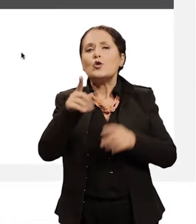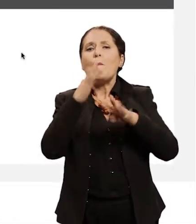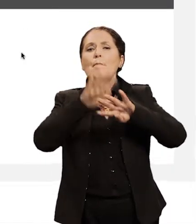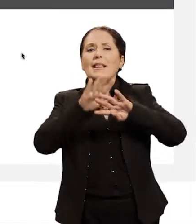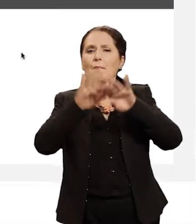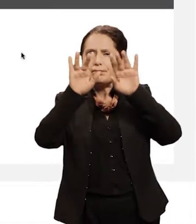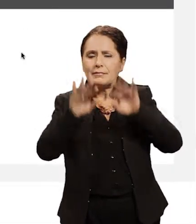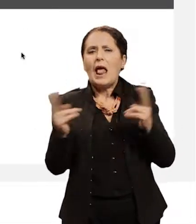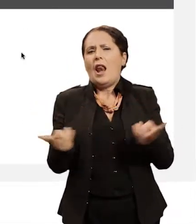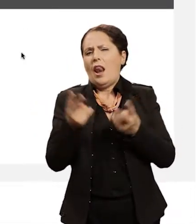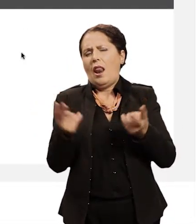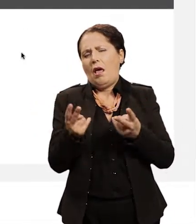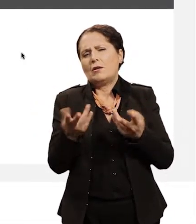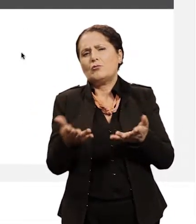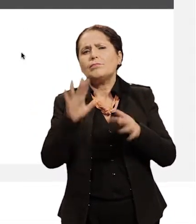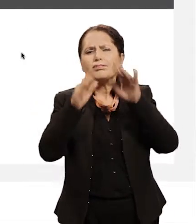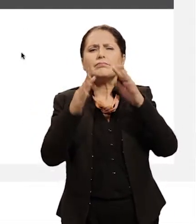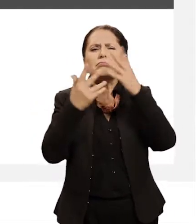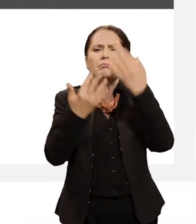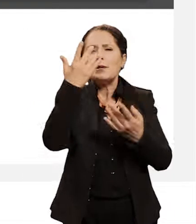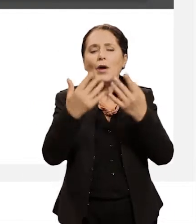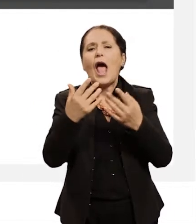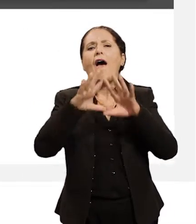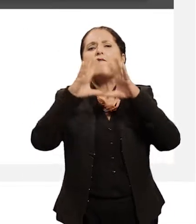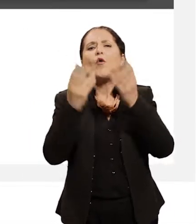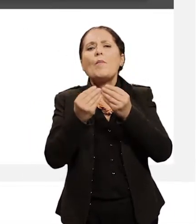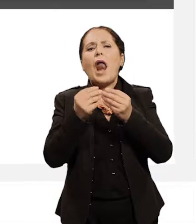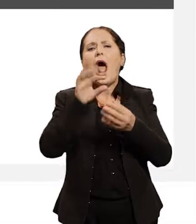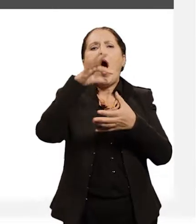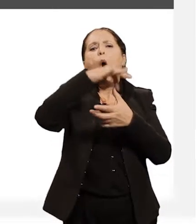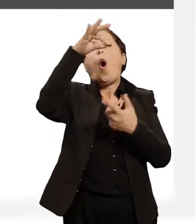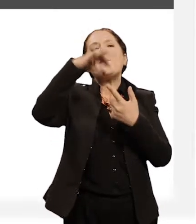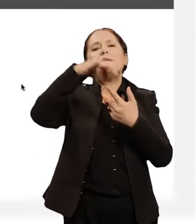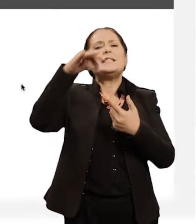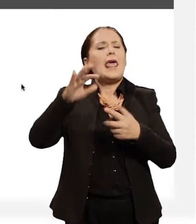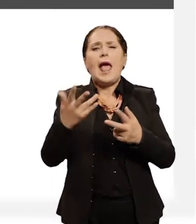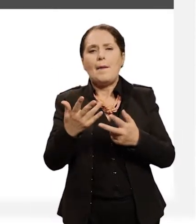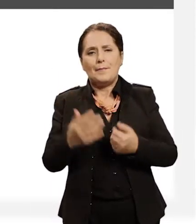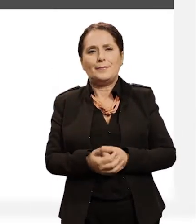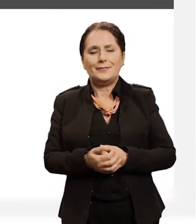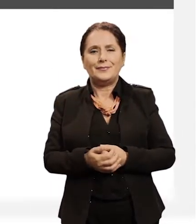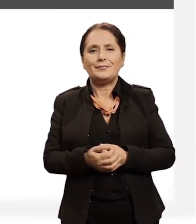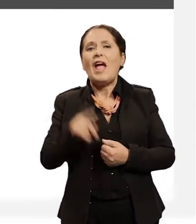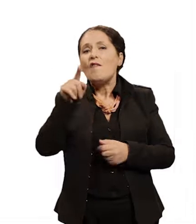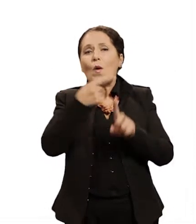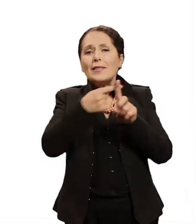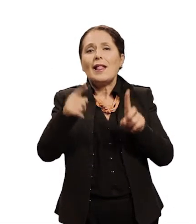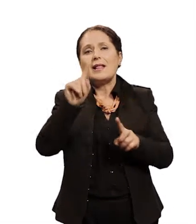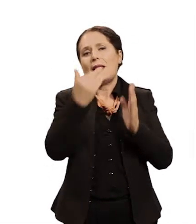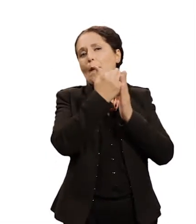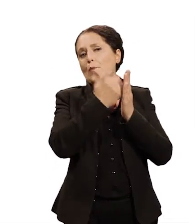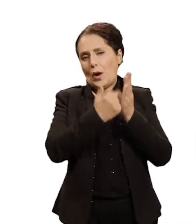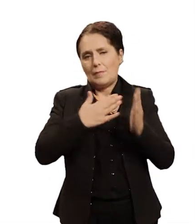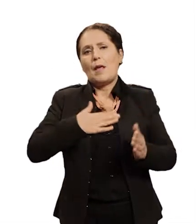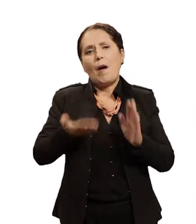Овде може да пребарувате со пишување на клучен збор и кликнување на Enter. Менито за самовработување е